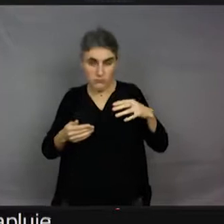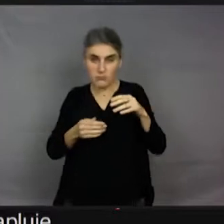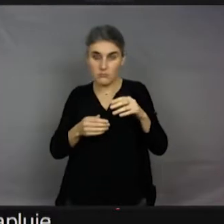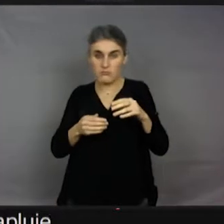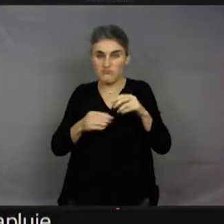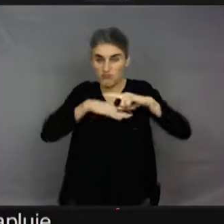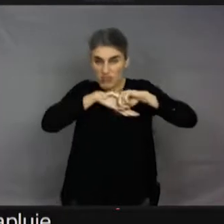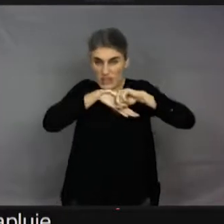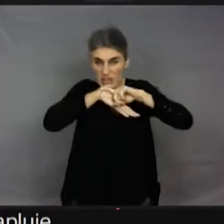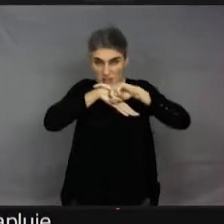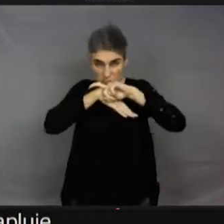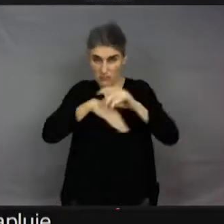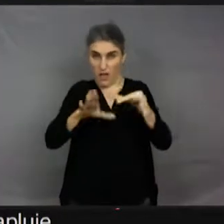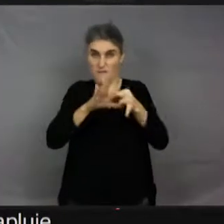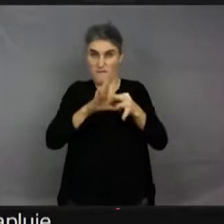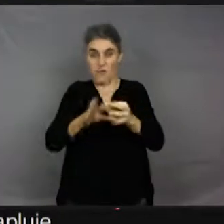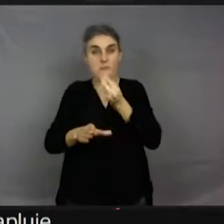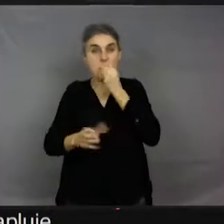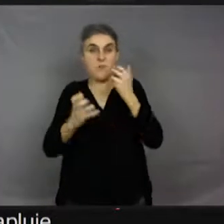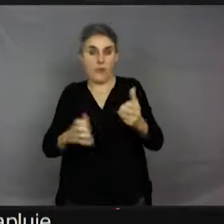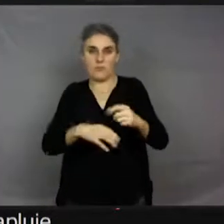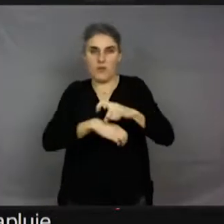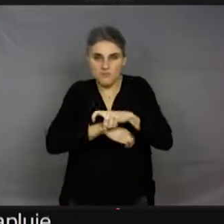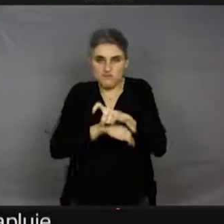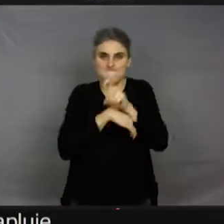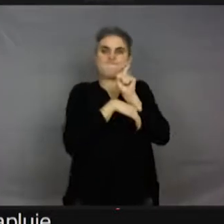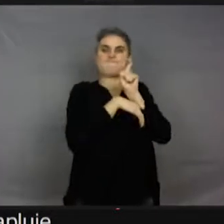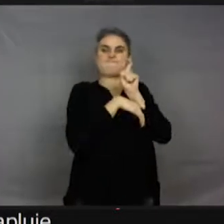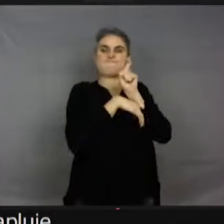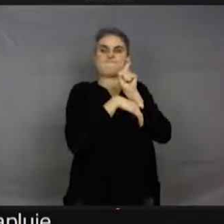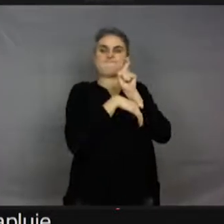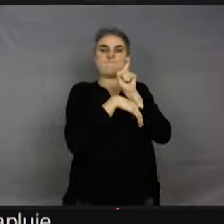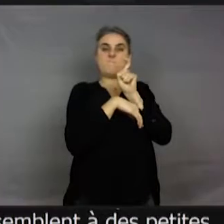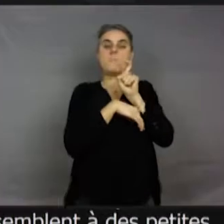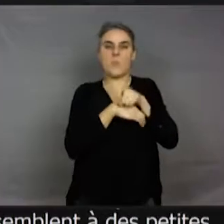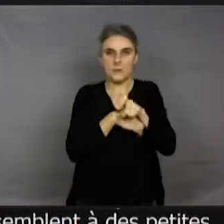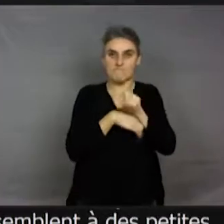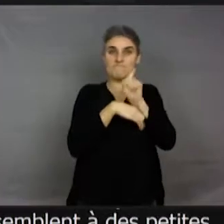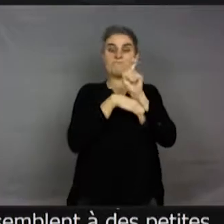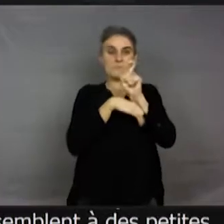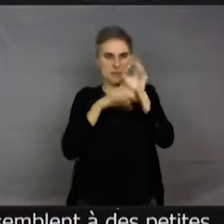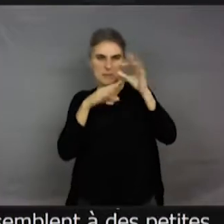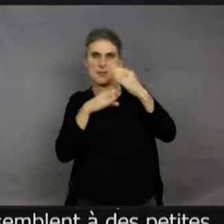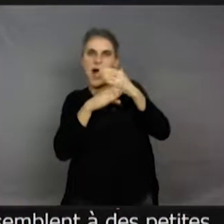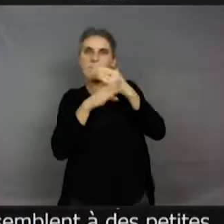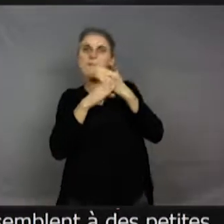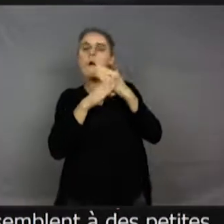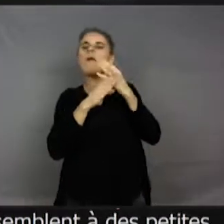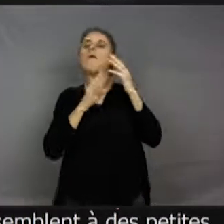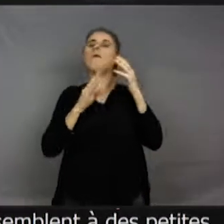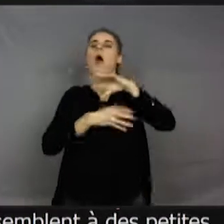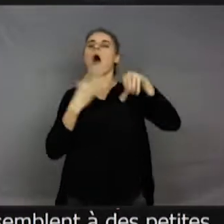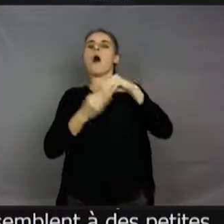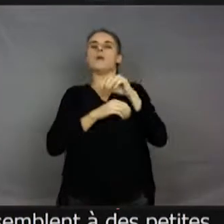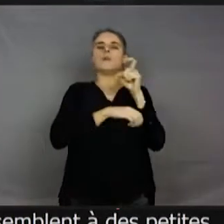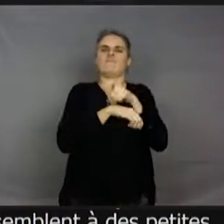brindilles et quand elles sont dressées, elles ressemblent à une petite brindille. Donc, quand vous êtes mouge, vous pouvez passer à côté de la brindille sans vous en rendre compte et d'un seul coup, d'une détente, vous vous faites